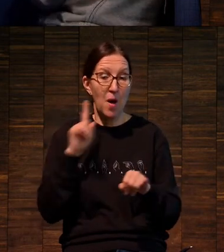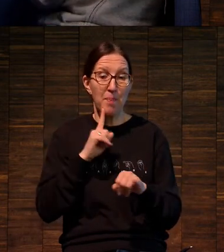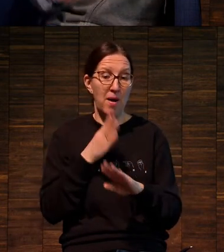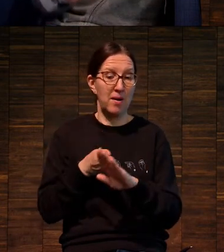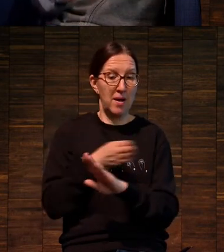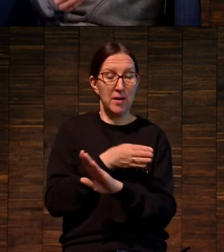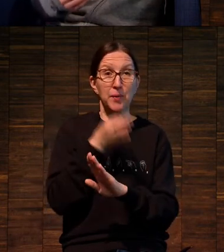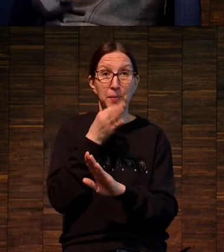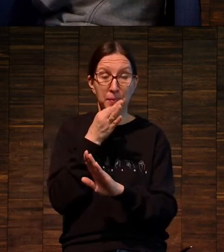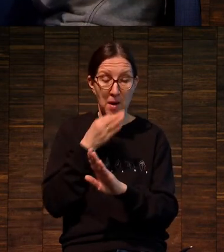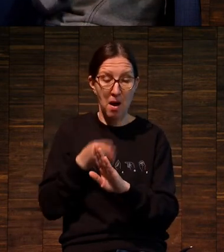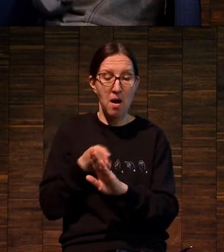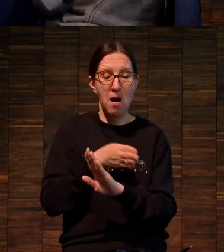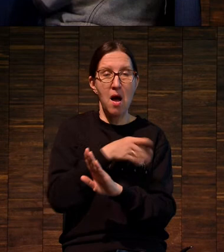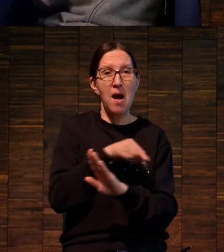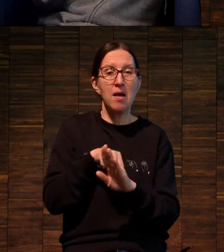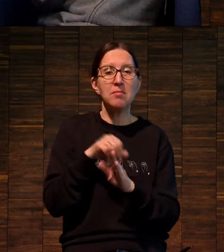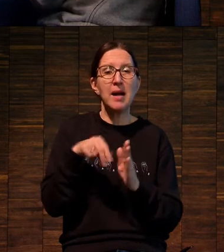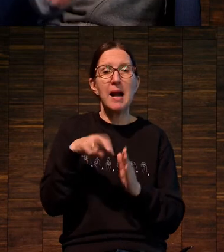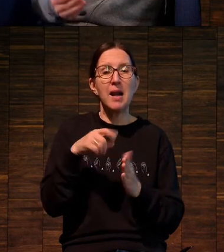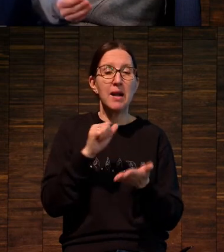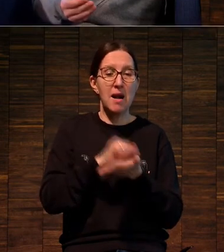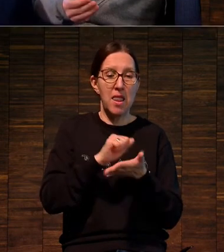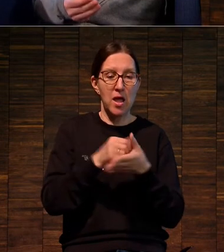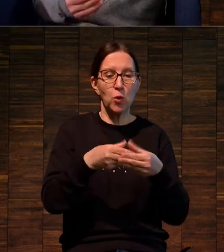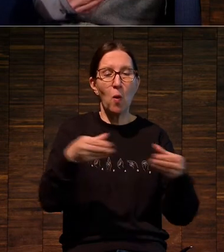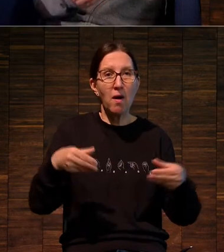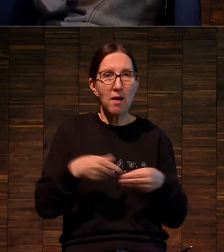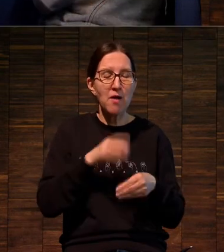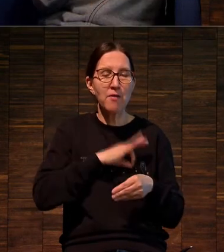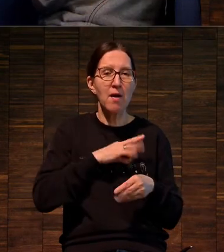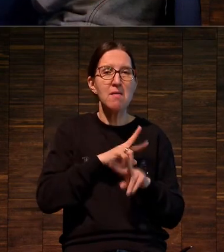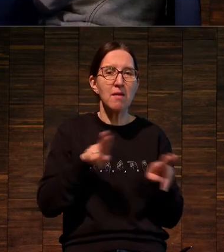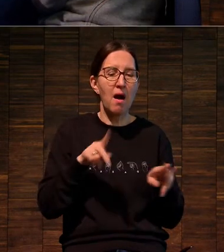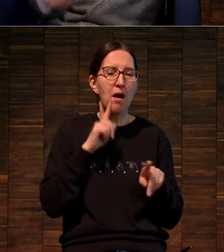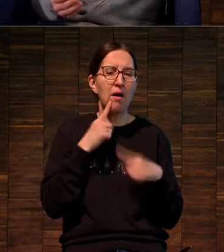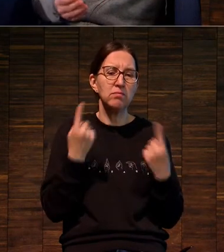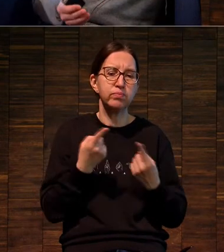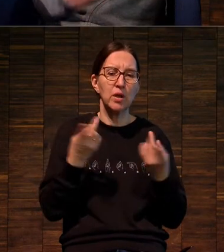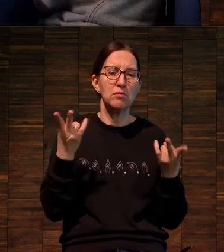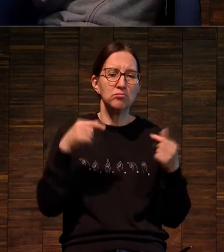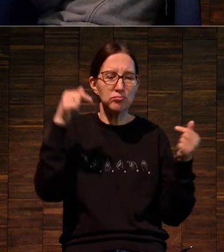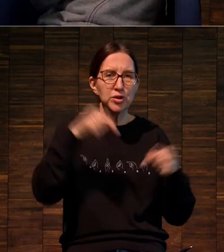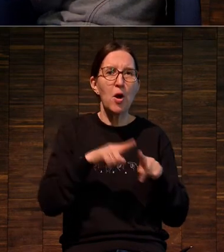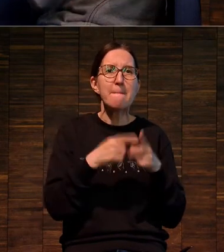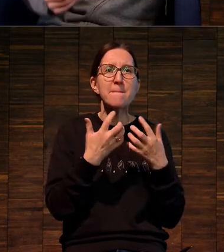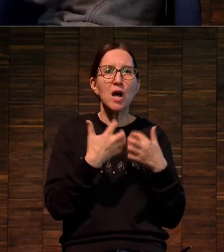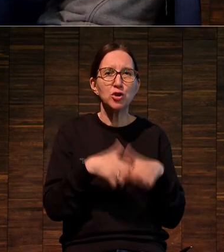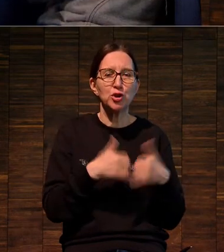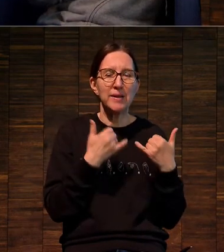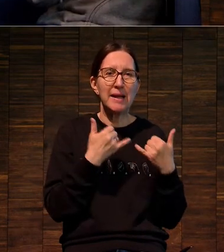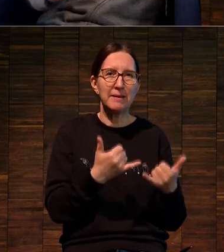литография использовалась как репродукционная техника, как утилитарная машина для